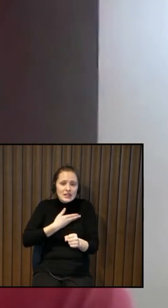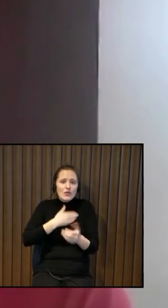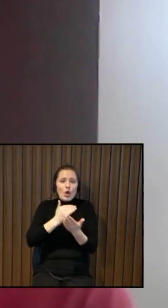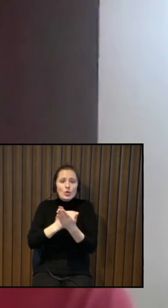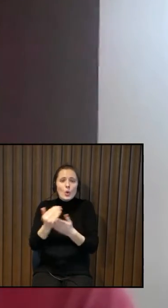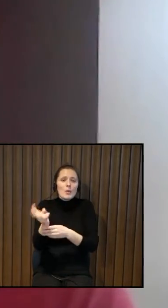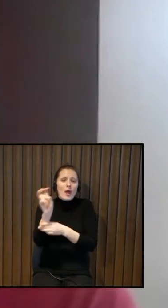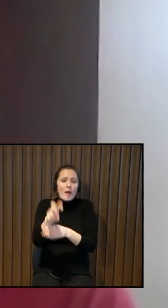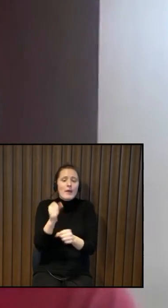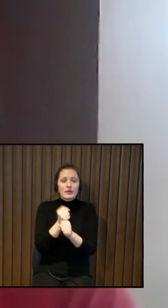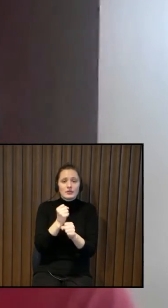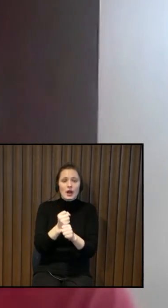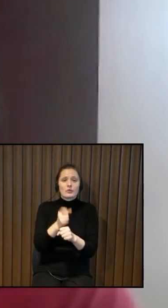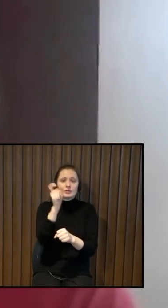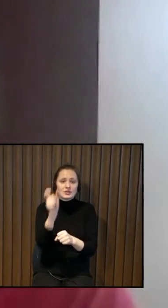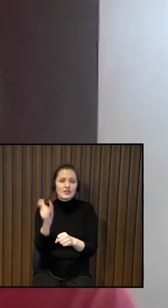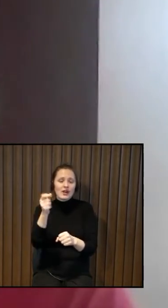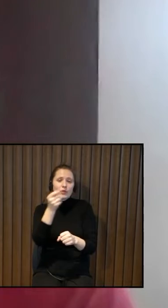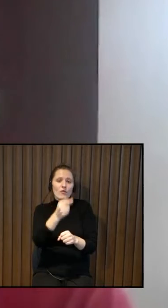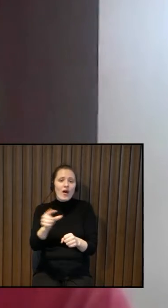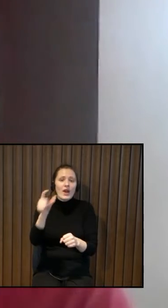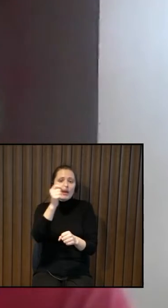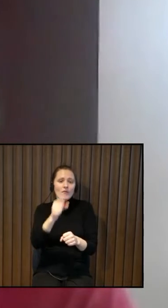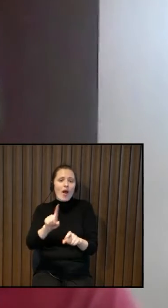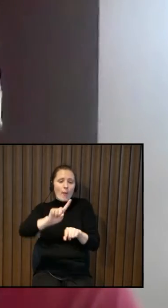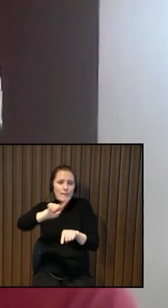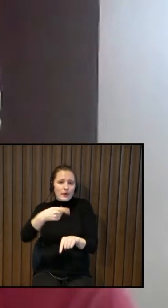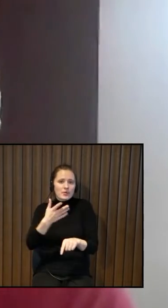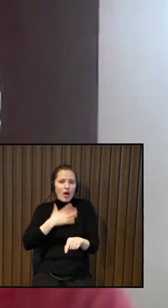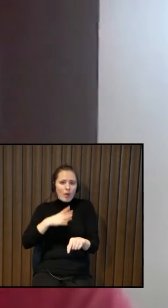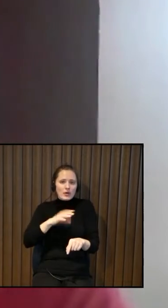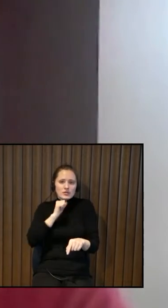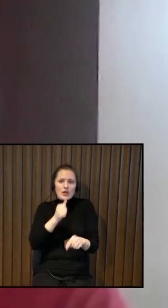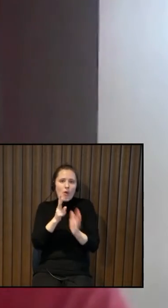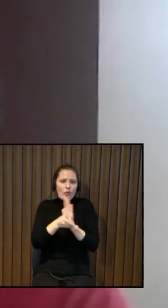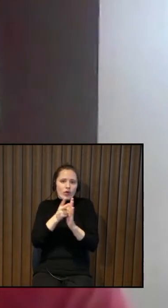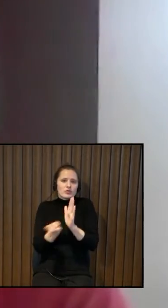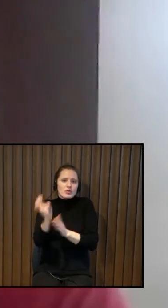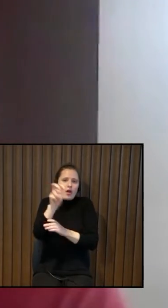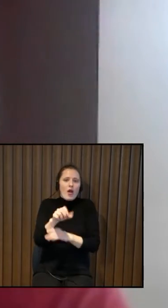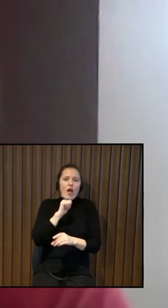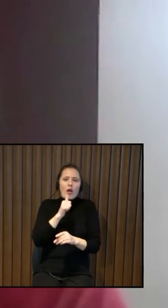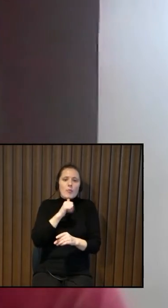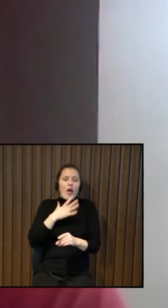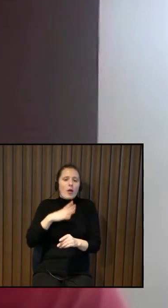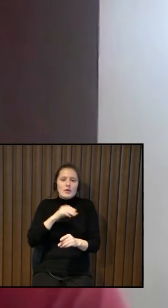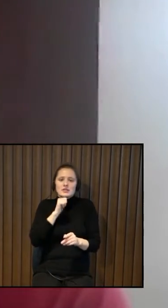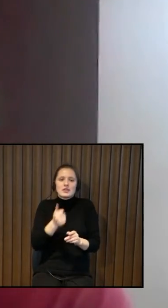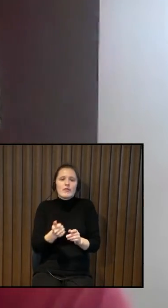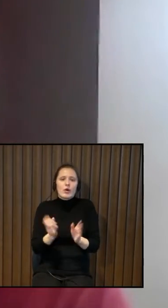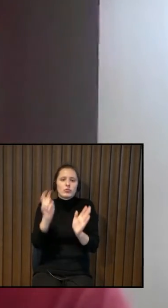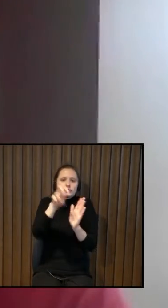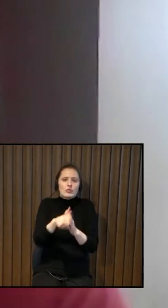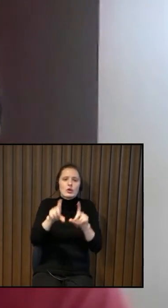Un cilvēki to var vien vairāk, vairāk pieprasa, kāpēc netiek tanī ilcienā, kāpēc netiek uz skolā, kad mani salausta kā, ja